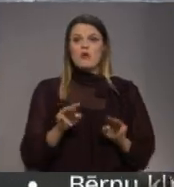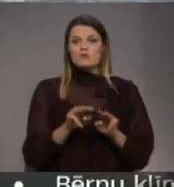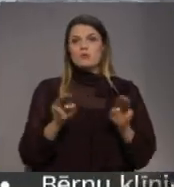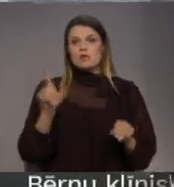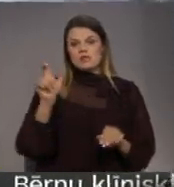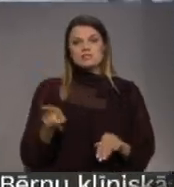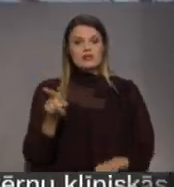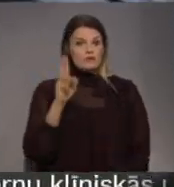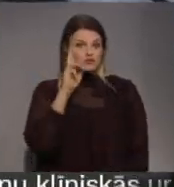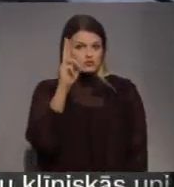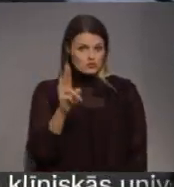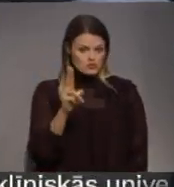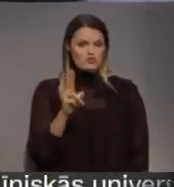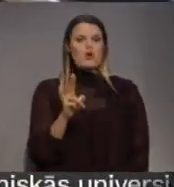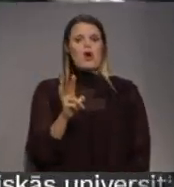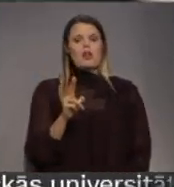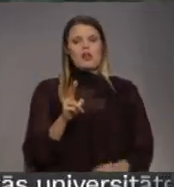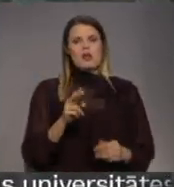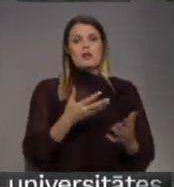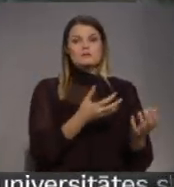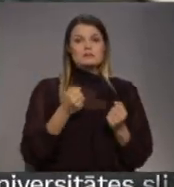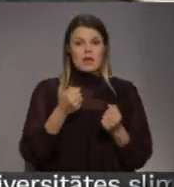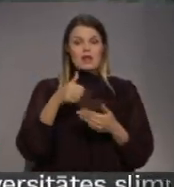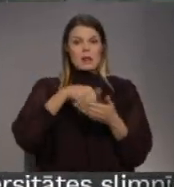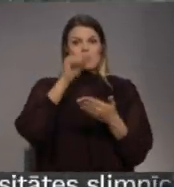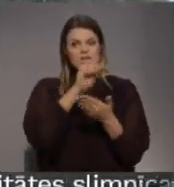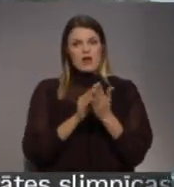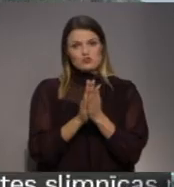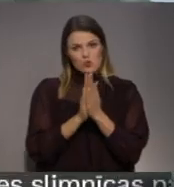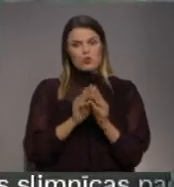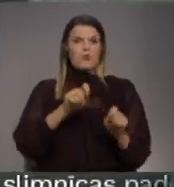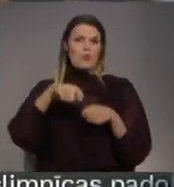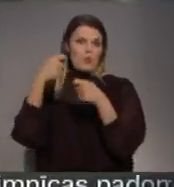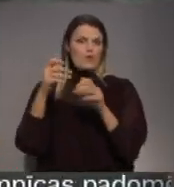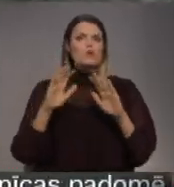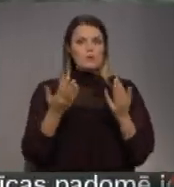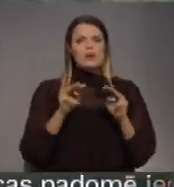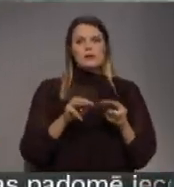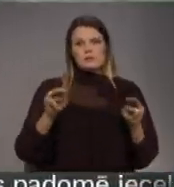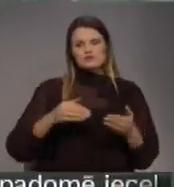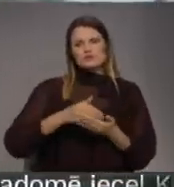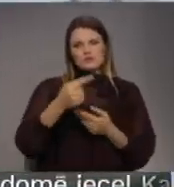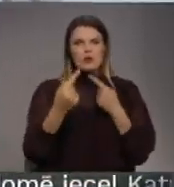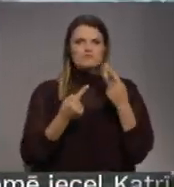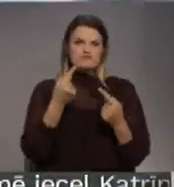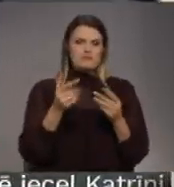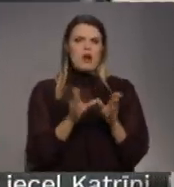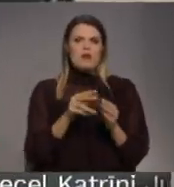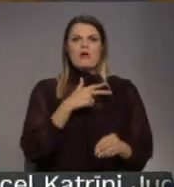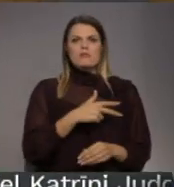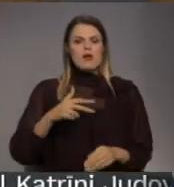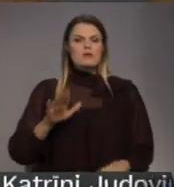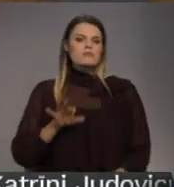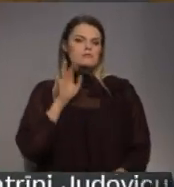vēstnieks bija solījis faktiski būt par pastkasti šodien saņemtajai notei, bet ministrija turpināšot komunicēt ar Dāņu pusi par tālāko.